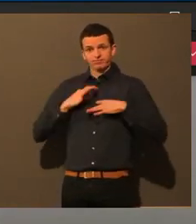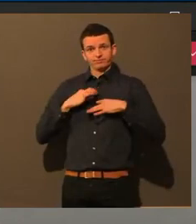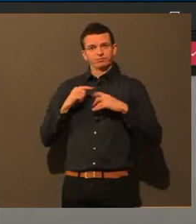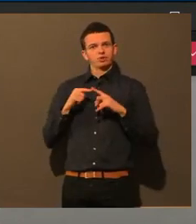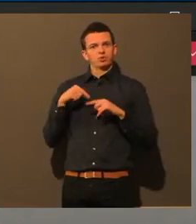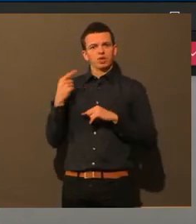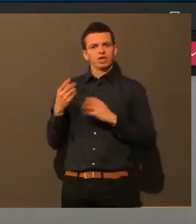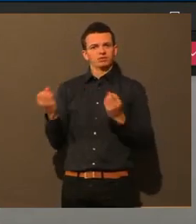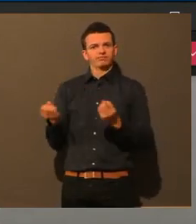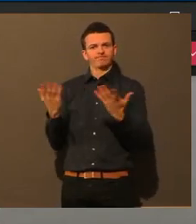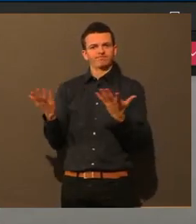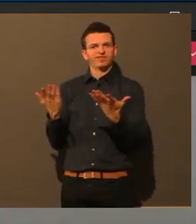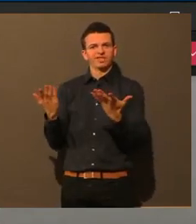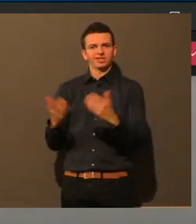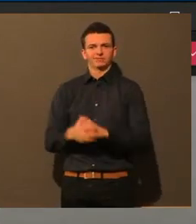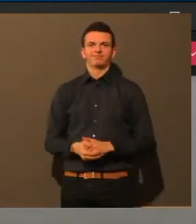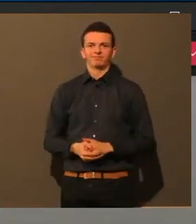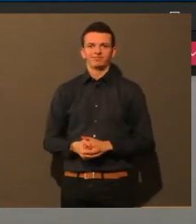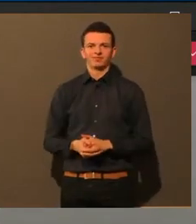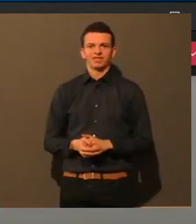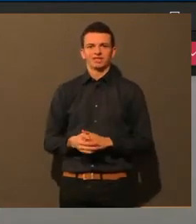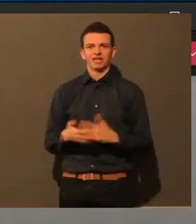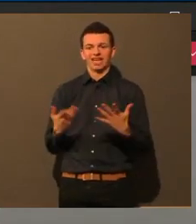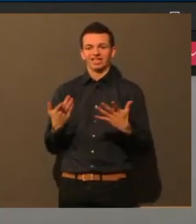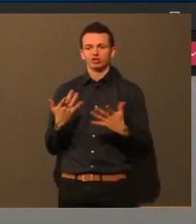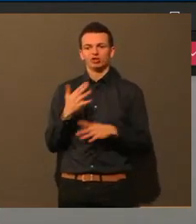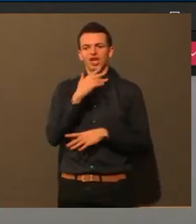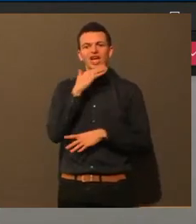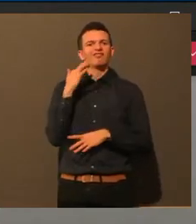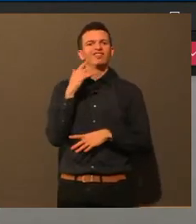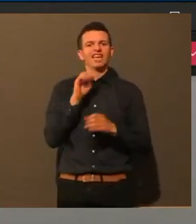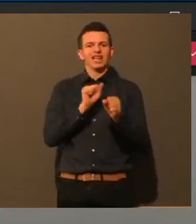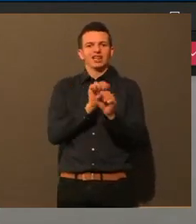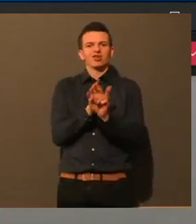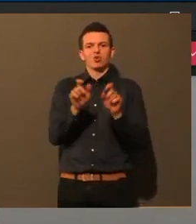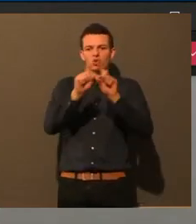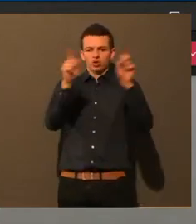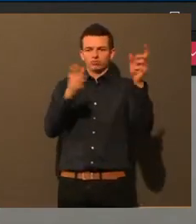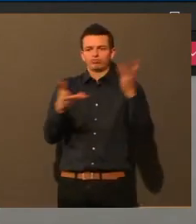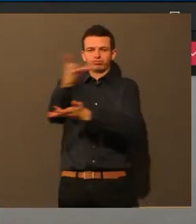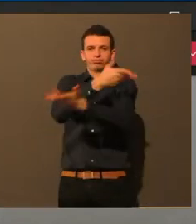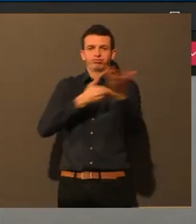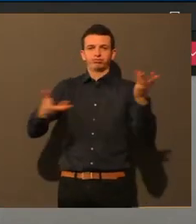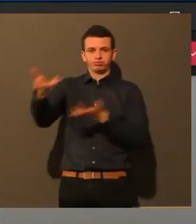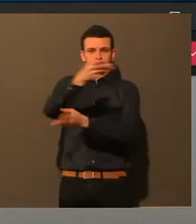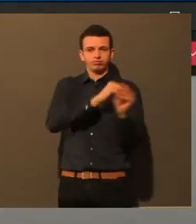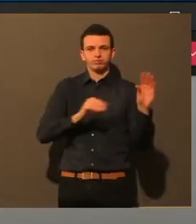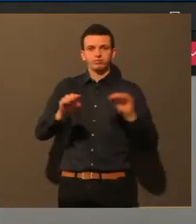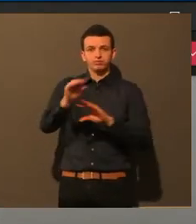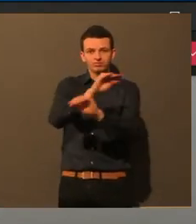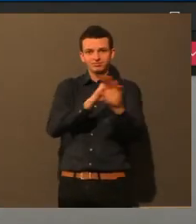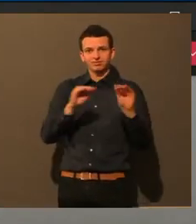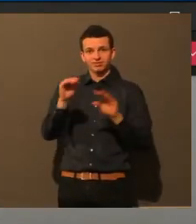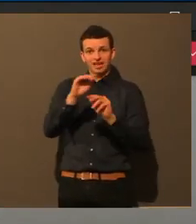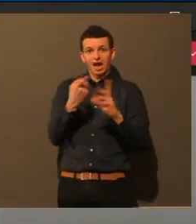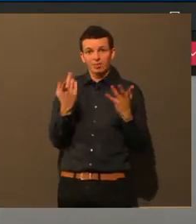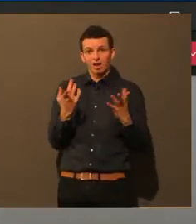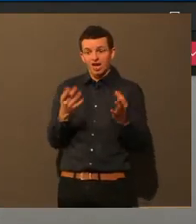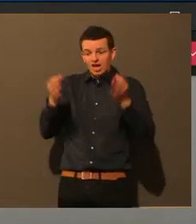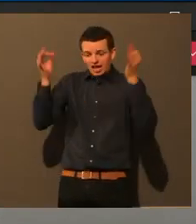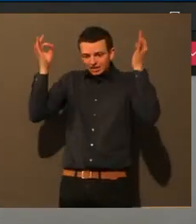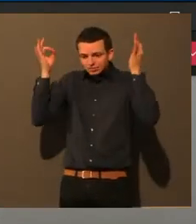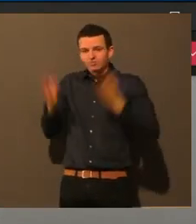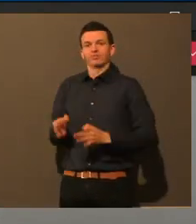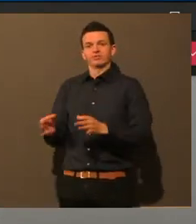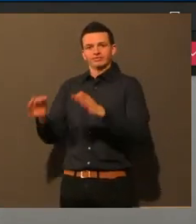Ich finde irgendwie, es wird so viel über Corona geredet, aber keiner gibt einem Handlungsempfehlungen, wie man sich dann wieder